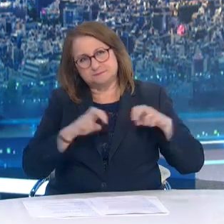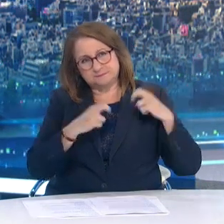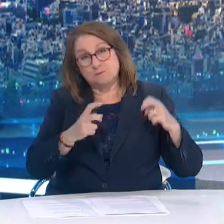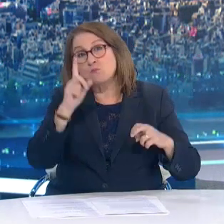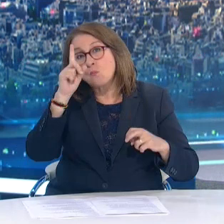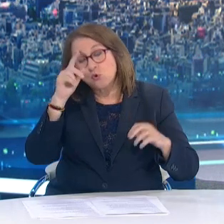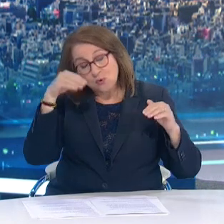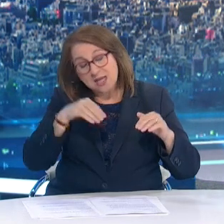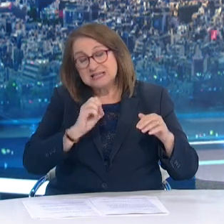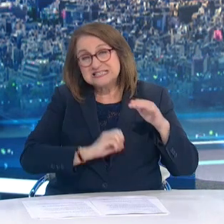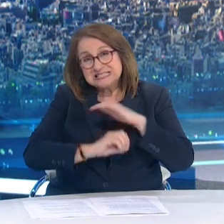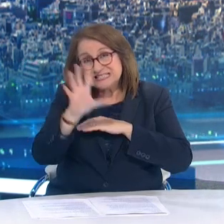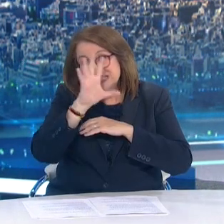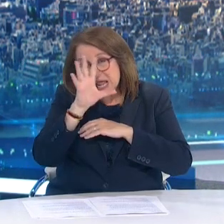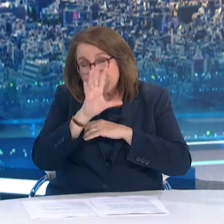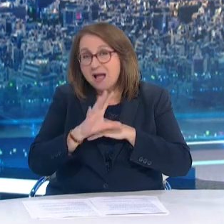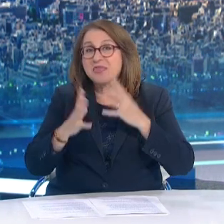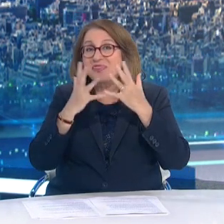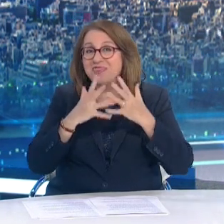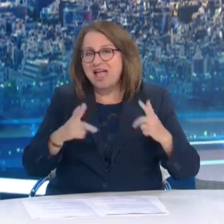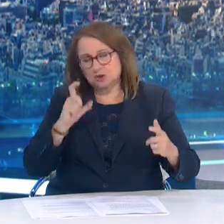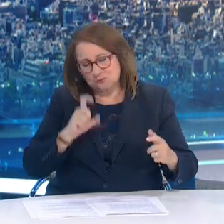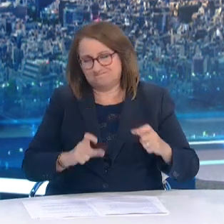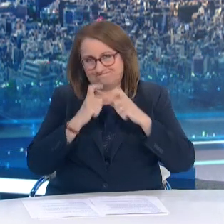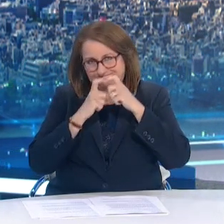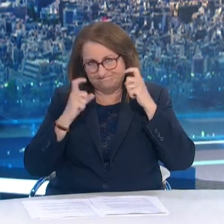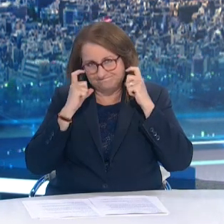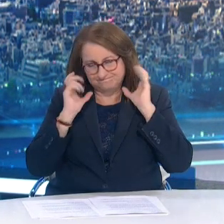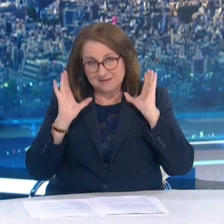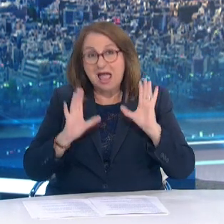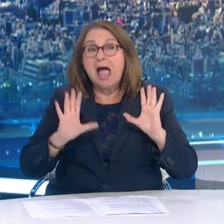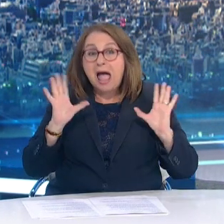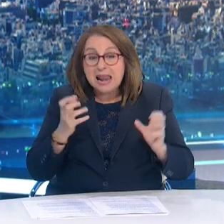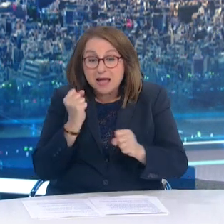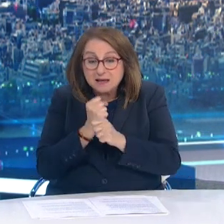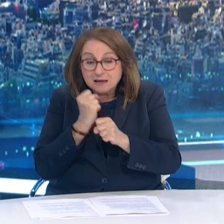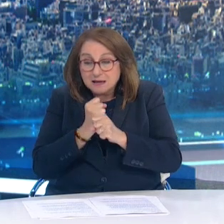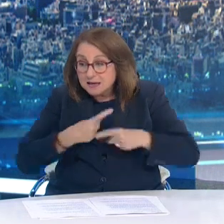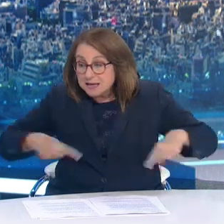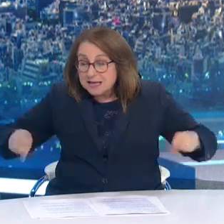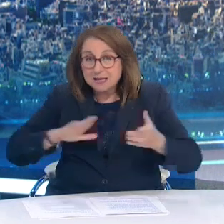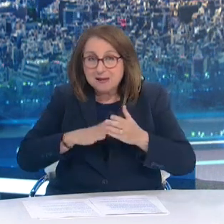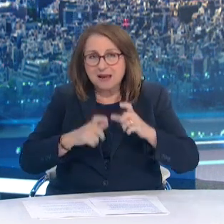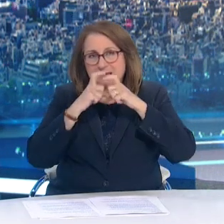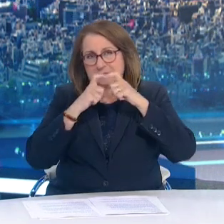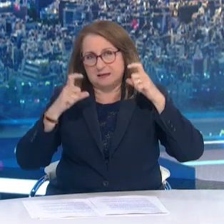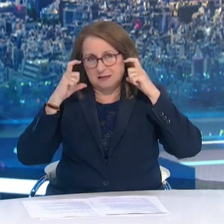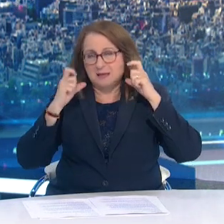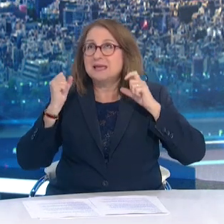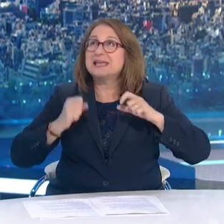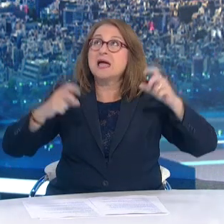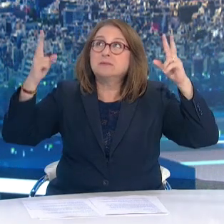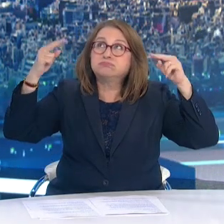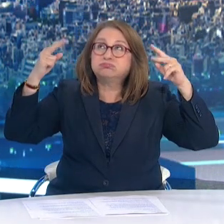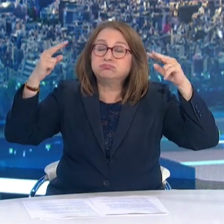κινηματογράφων Οι εργαζόμενες επιχειρήσεις αυτές θα φορούν μάσκα υποχρεωτικά Όσο για τα aircondition θα λειτουργούν κανονικά σε όλους τους αμυγείς